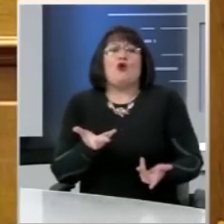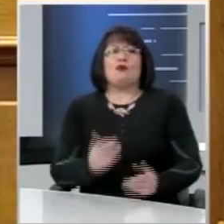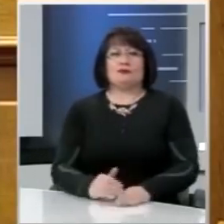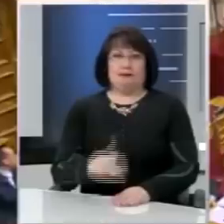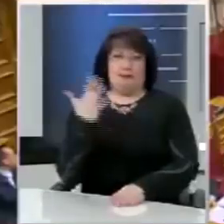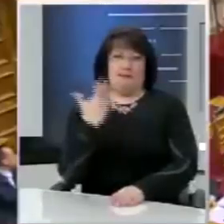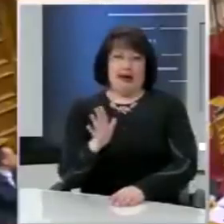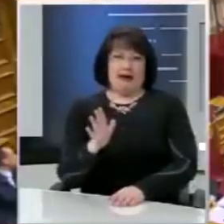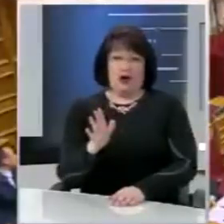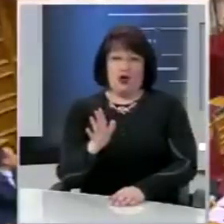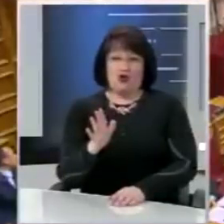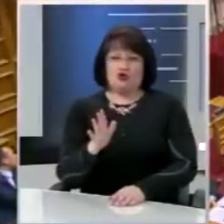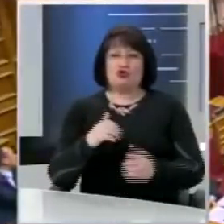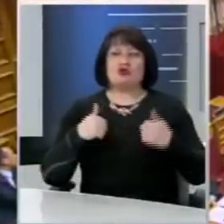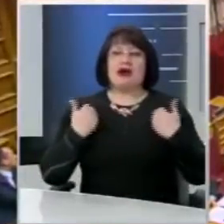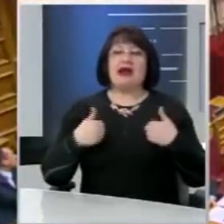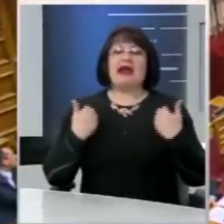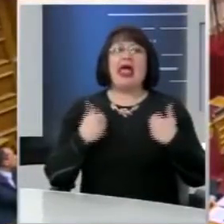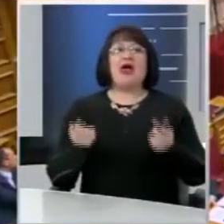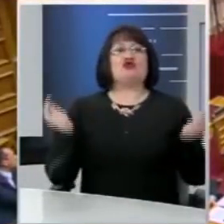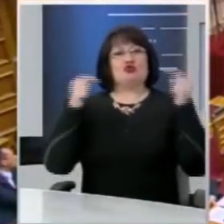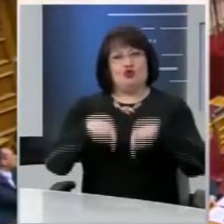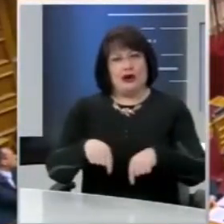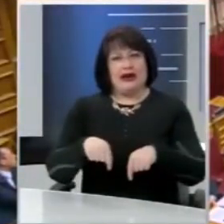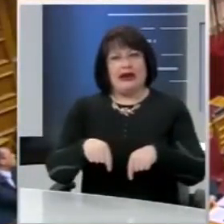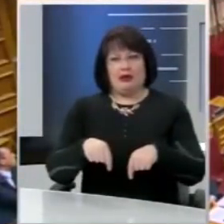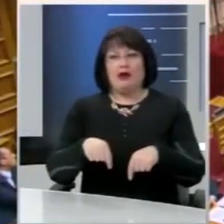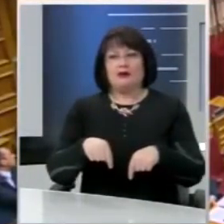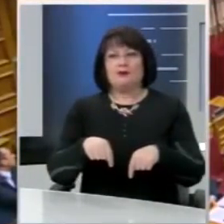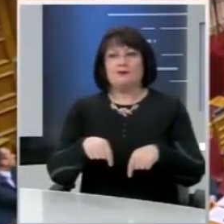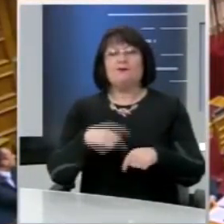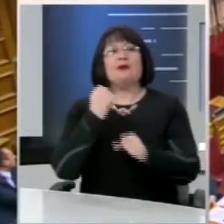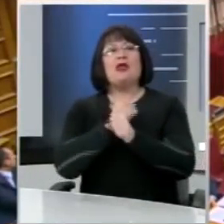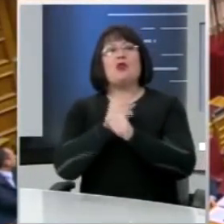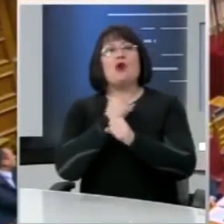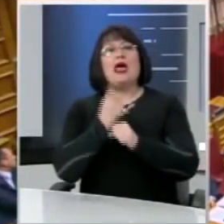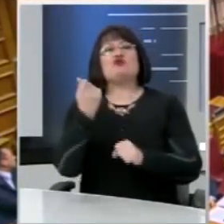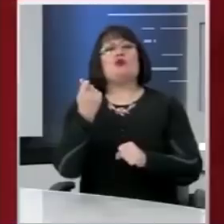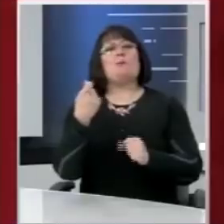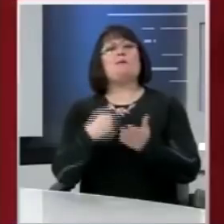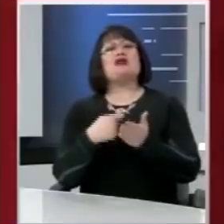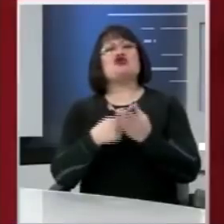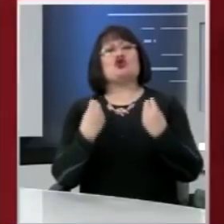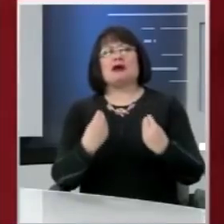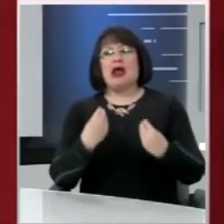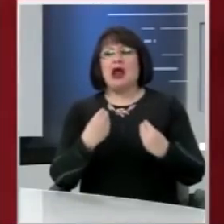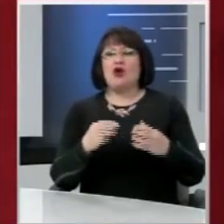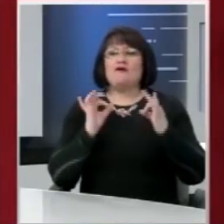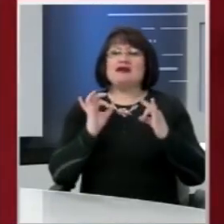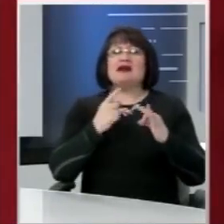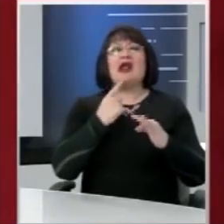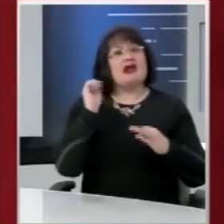500 όλους και όλους νέους και νέες που θα επιστρέψουν για να δουλέψουν με καλό μισθό, τον οποίο φυσικά